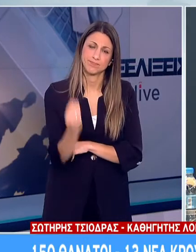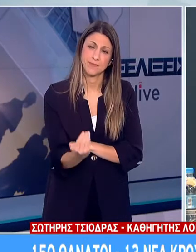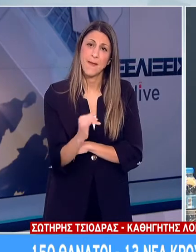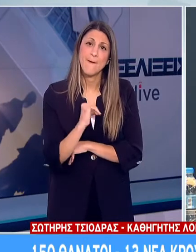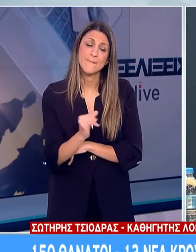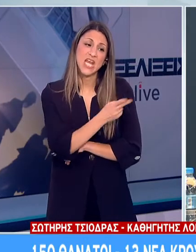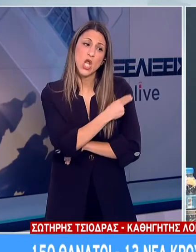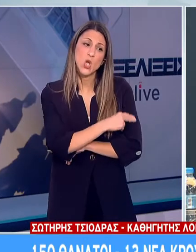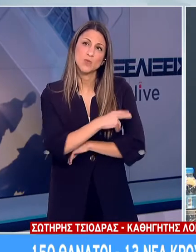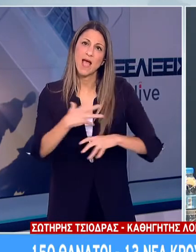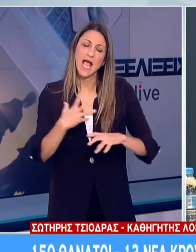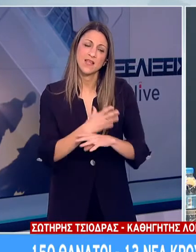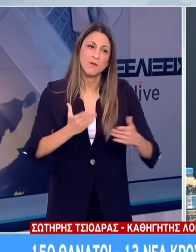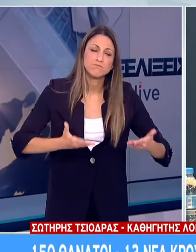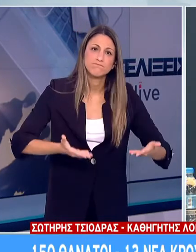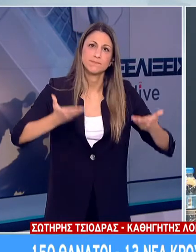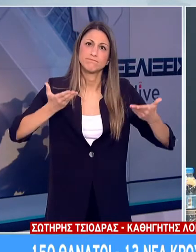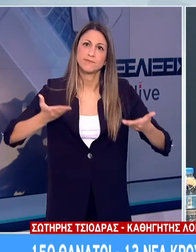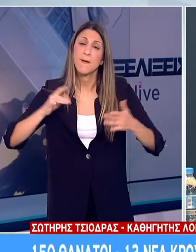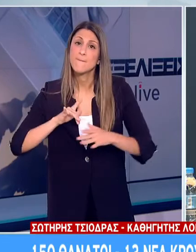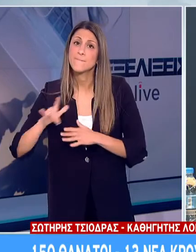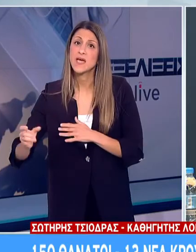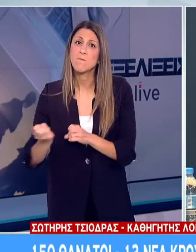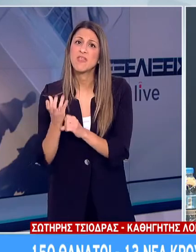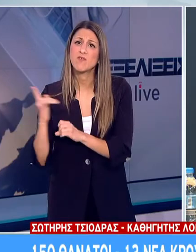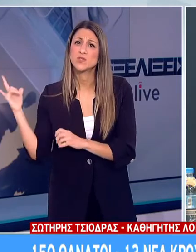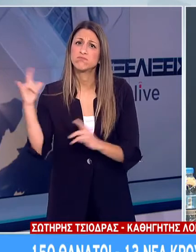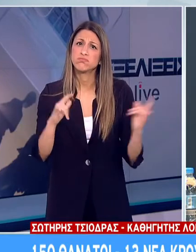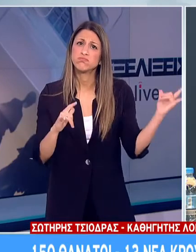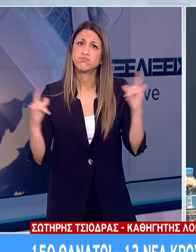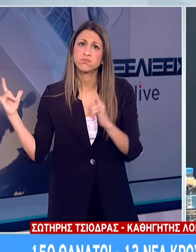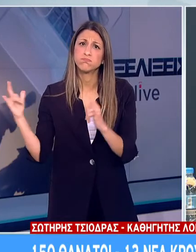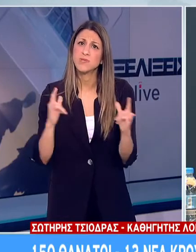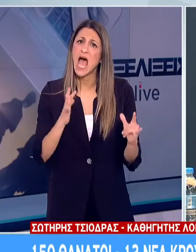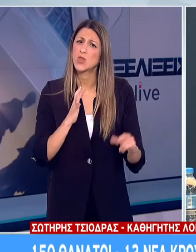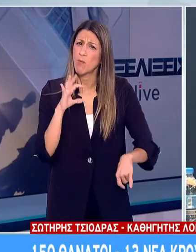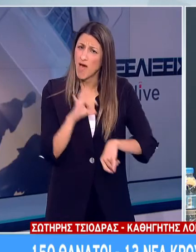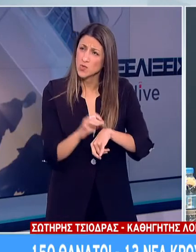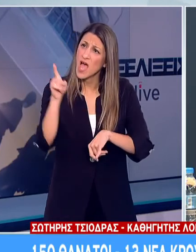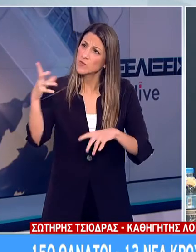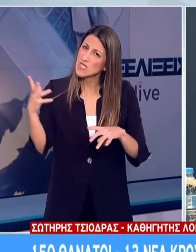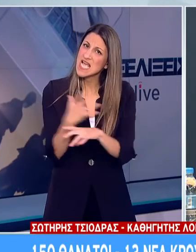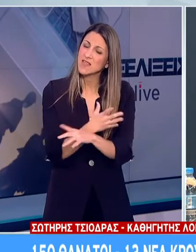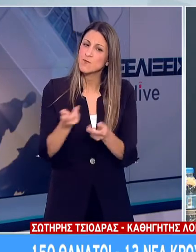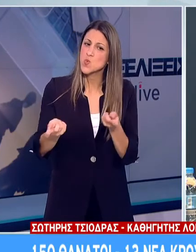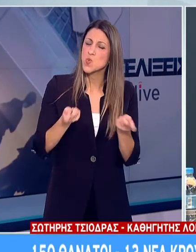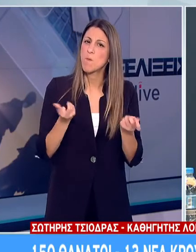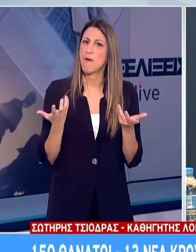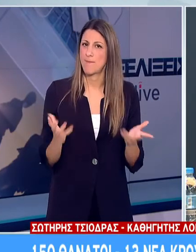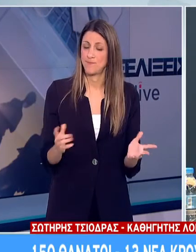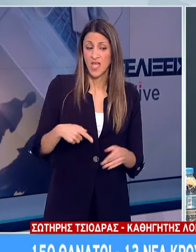ΕΚΑΒ ως προς τις αεροδιακομιδές. Εκ μέρους της Επιτροπής Εμπειρογνωμόνων και του Υπουργείου Υγείας